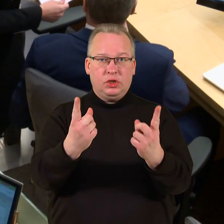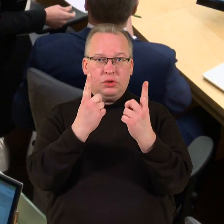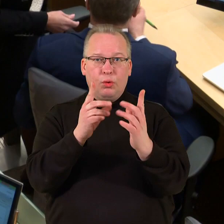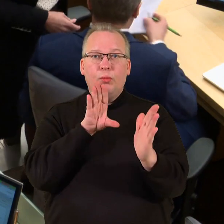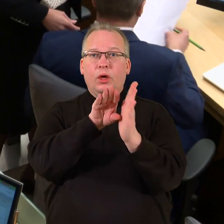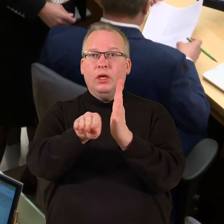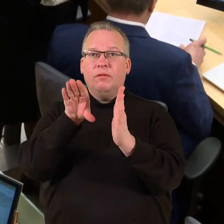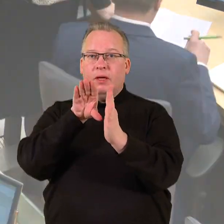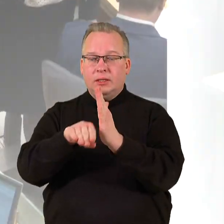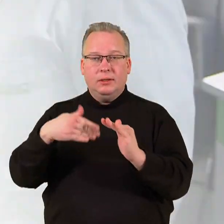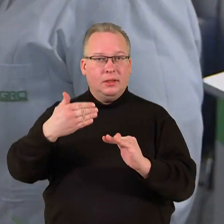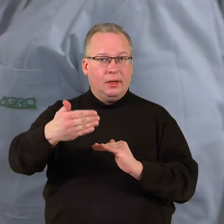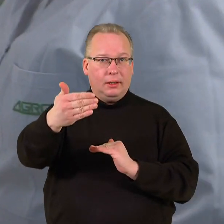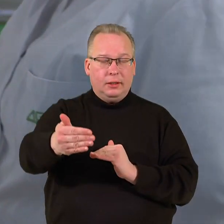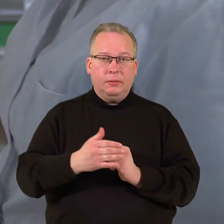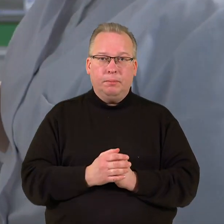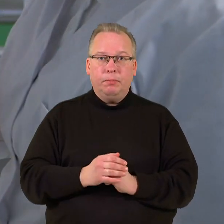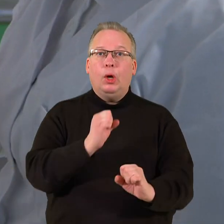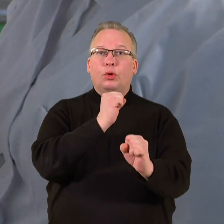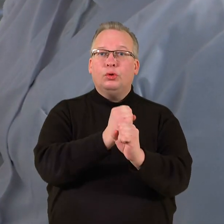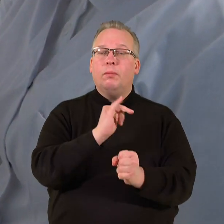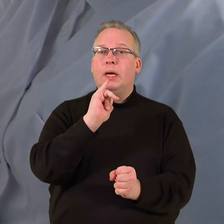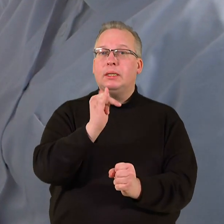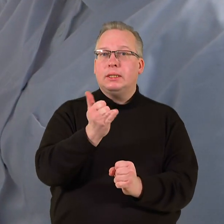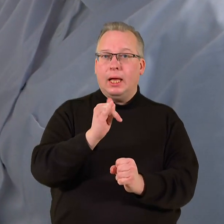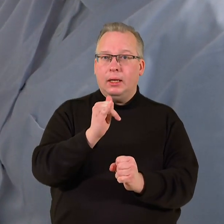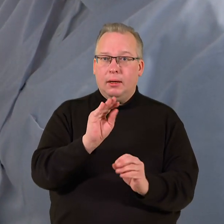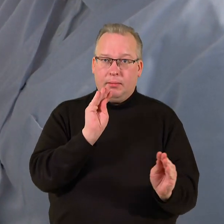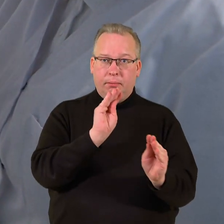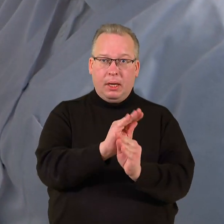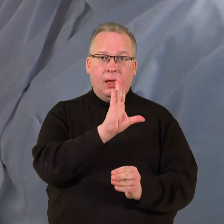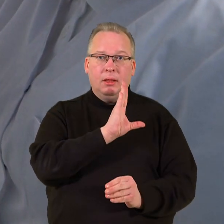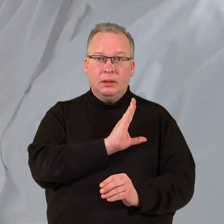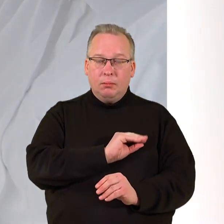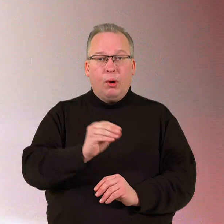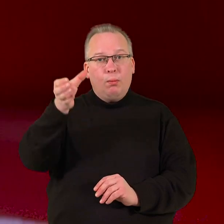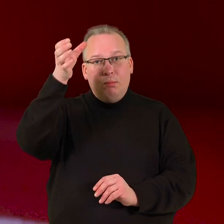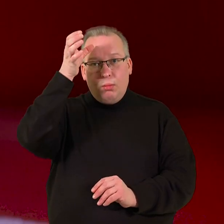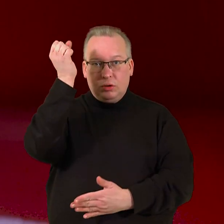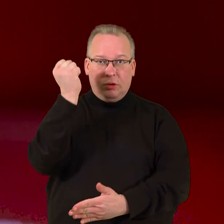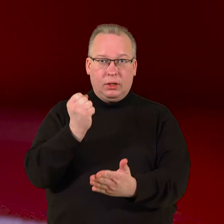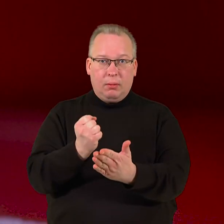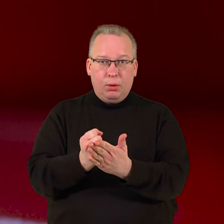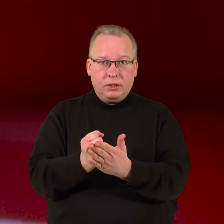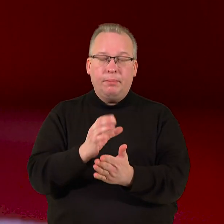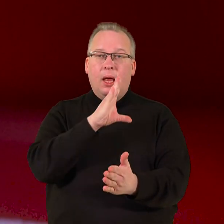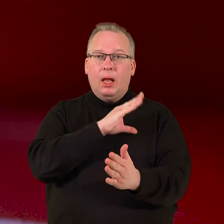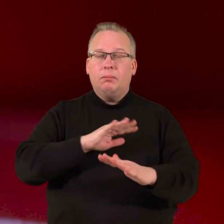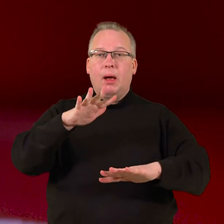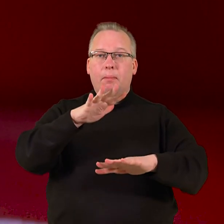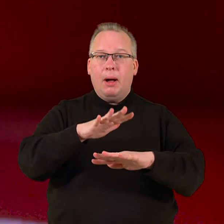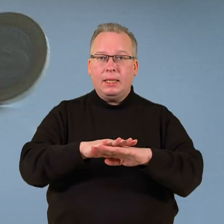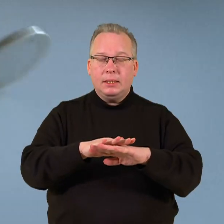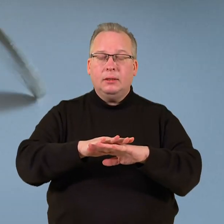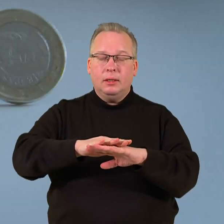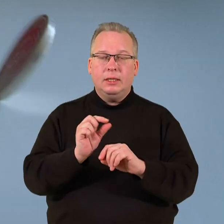investicijas į ateitį. Sudarytos sąlygos didinti atlyginimus mokslo darbuotojams. Pareiginės algos bazinis dydis